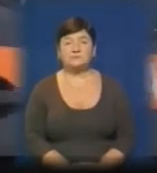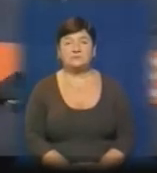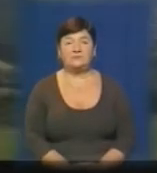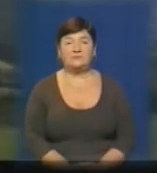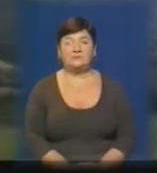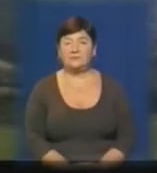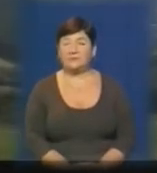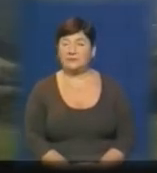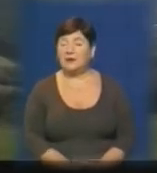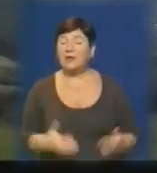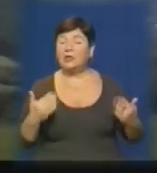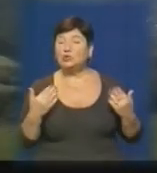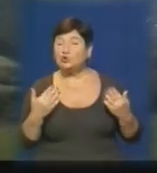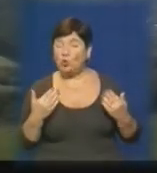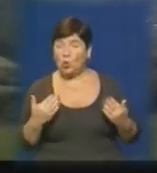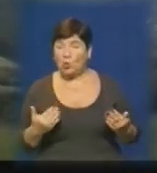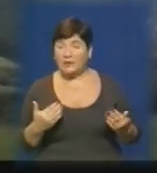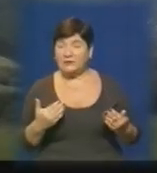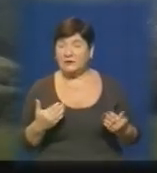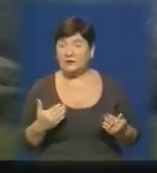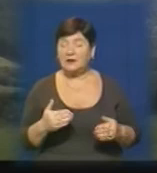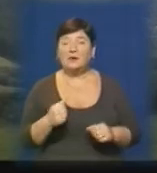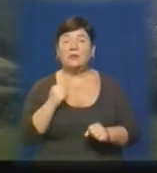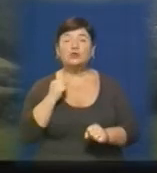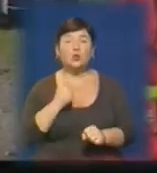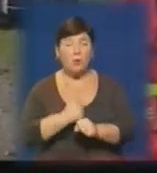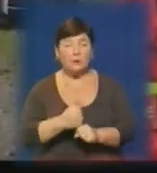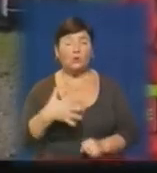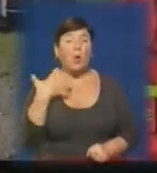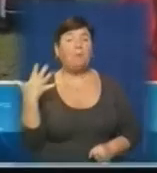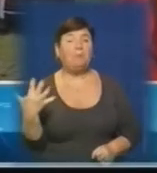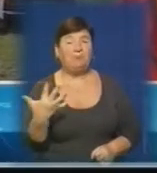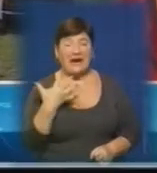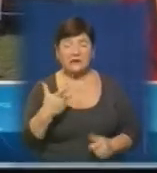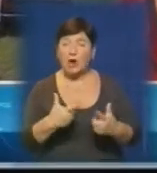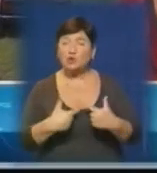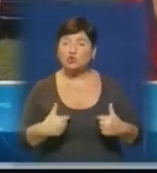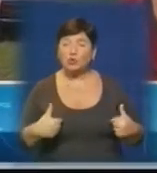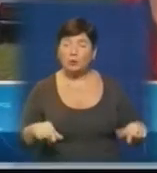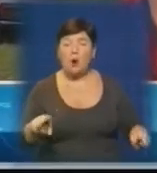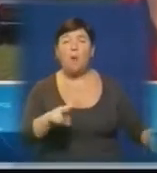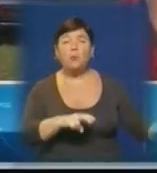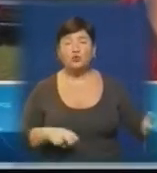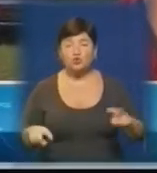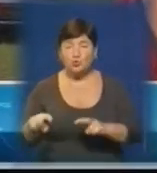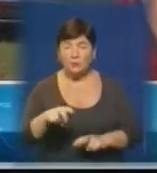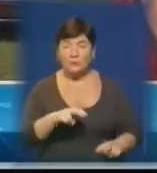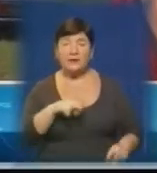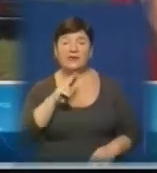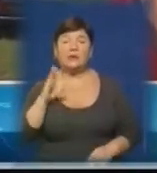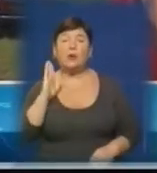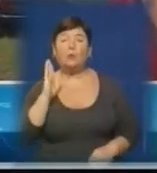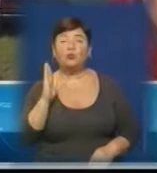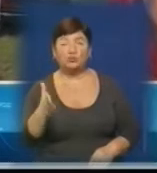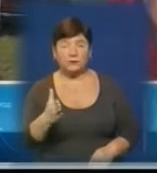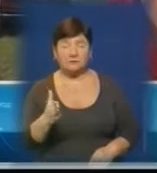Сьогодні було розроблено п'ять зон пошуку, які будуть